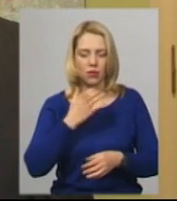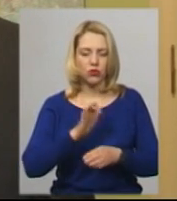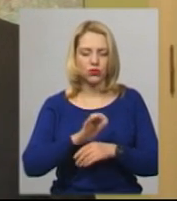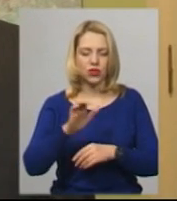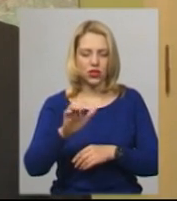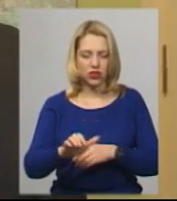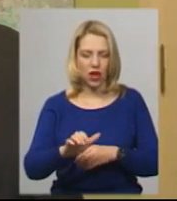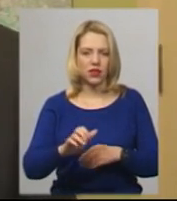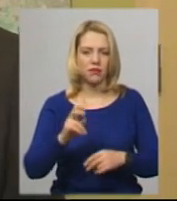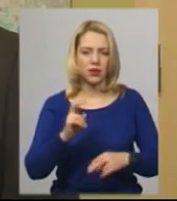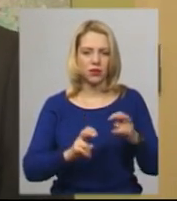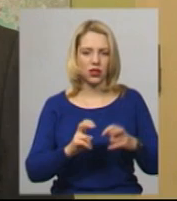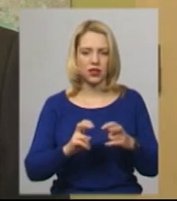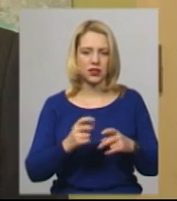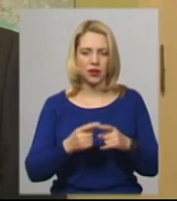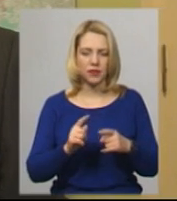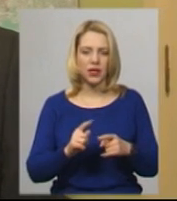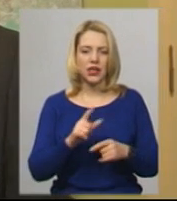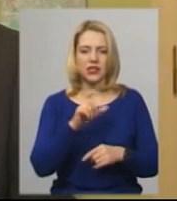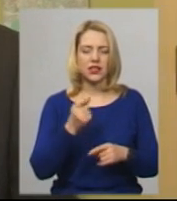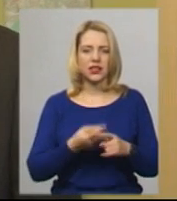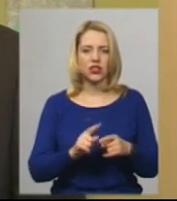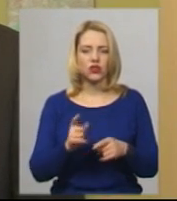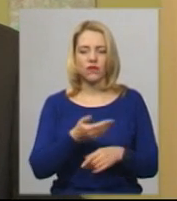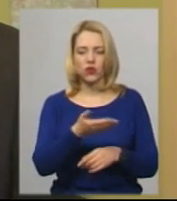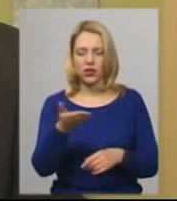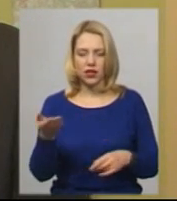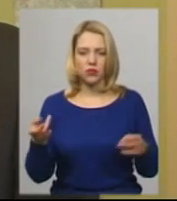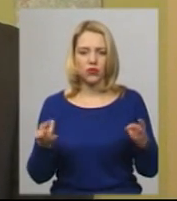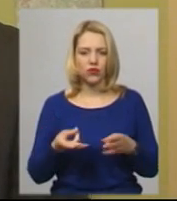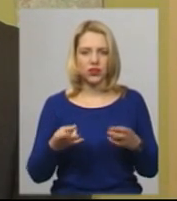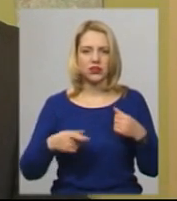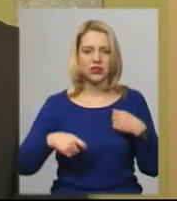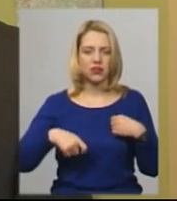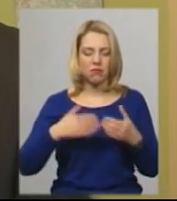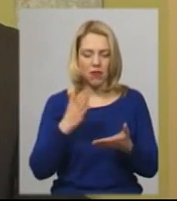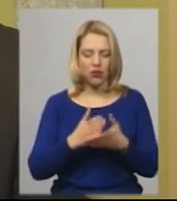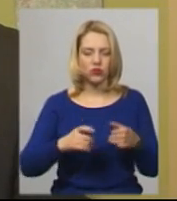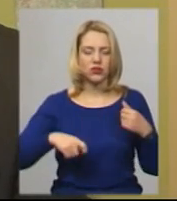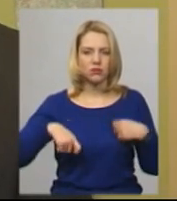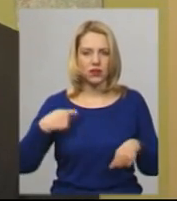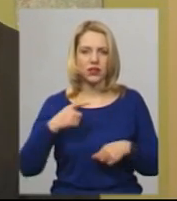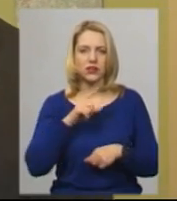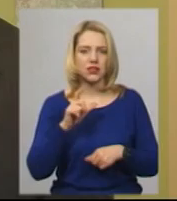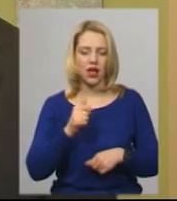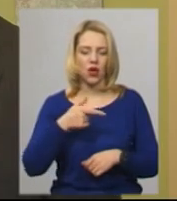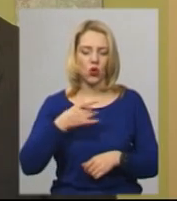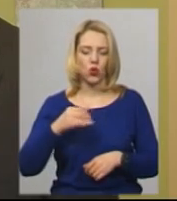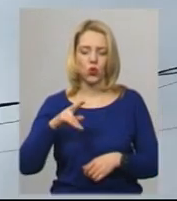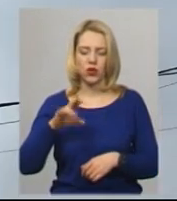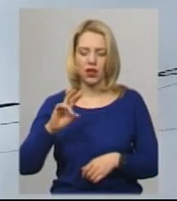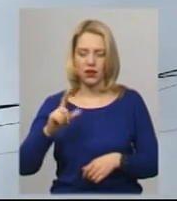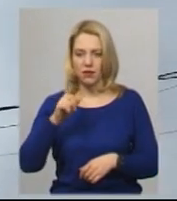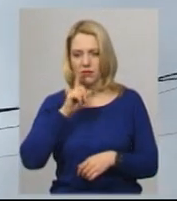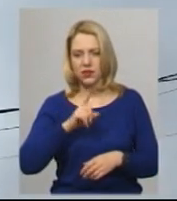-підзахідним тепловим мережам, за те, що вони мають збитки за грудень місяць, зниживши цей